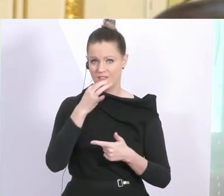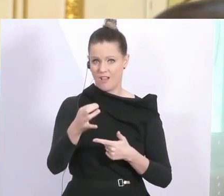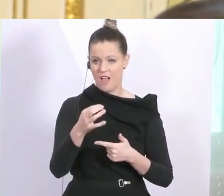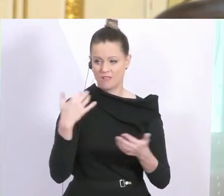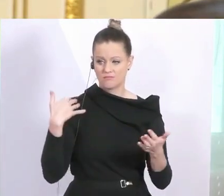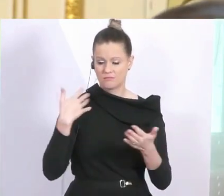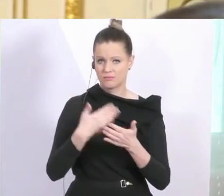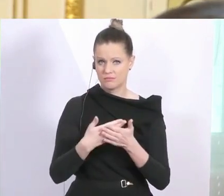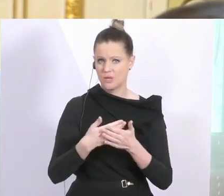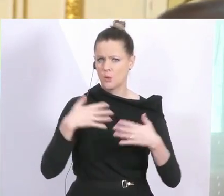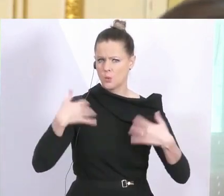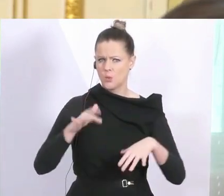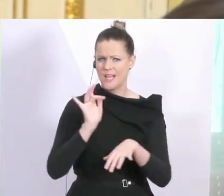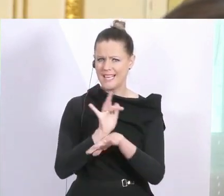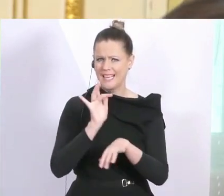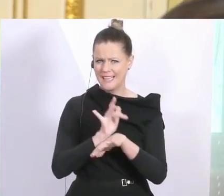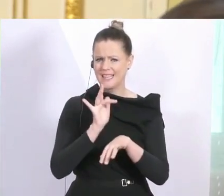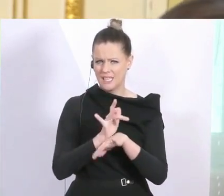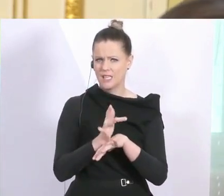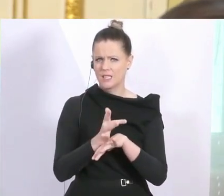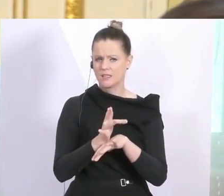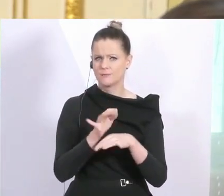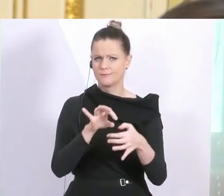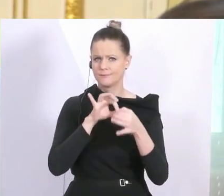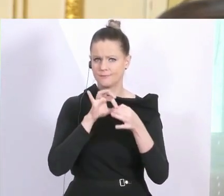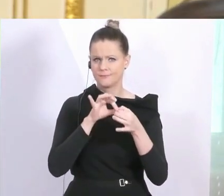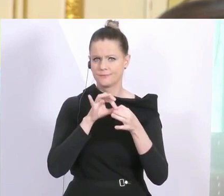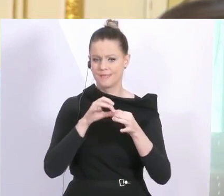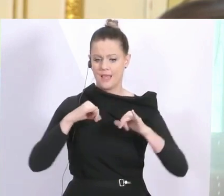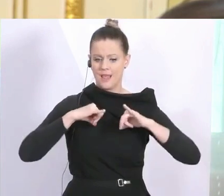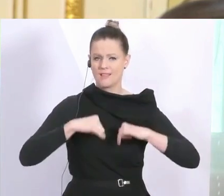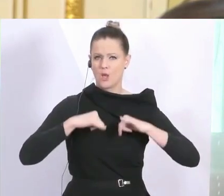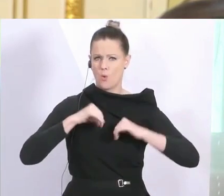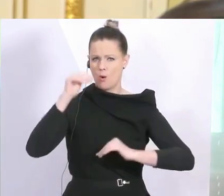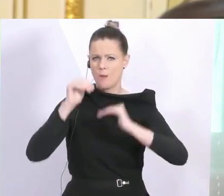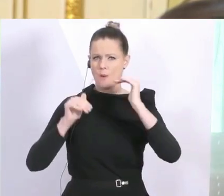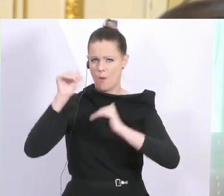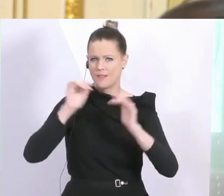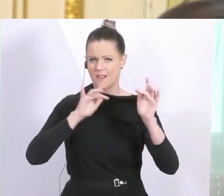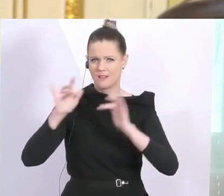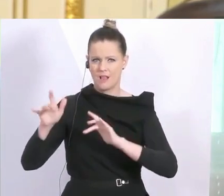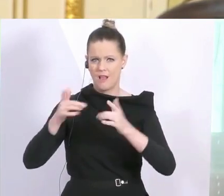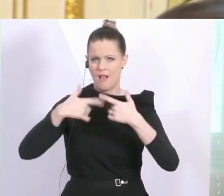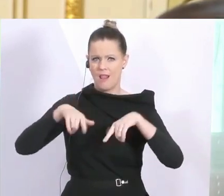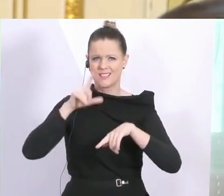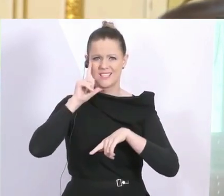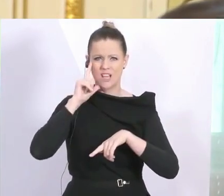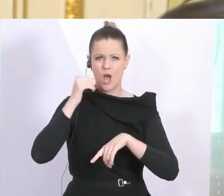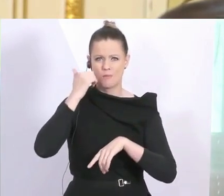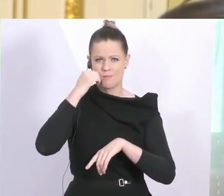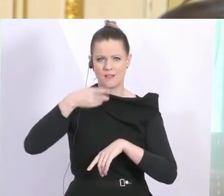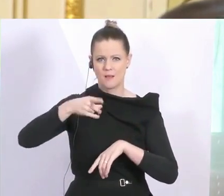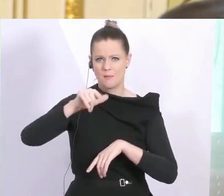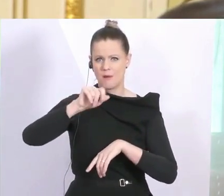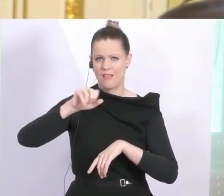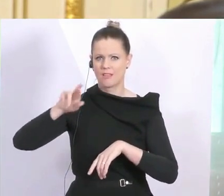heftige Kritik auch an Entscheidungen und Aussagen an speziell Tiroler Behörden gegeben. Landeshauptmann Platter hat gestern ja erstmals Fehler